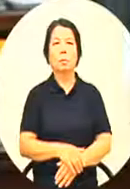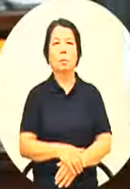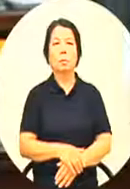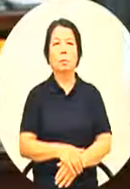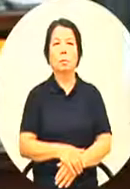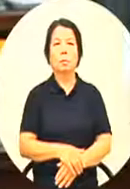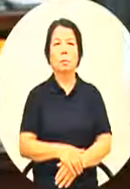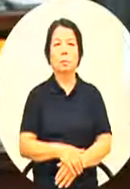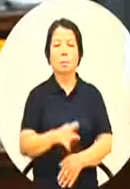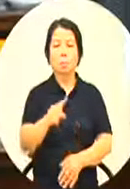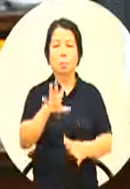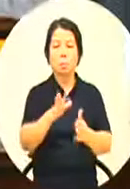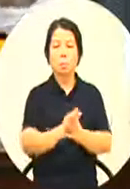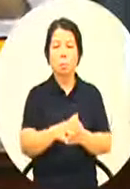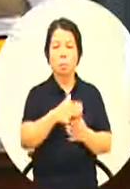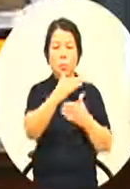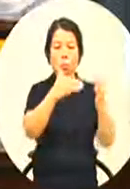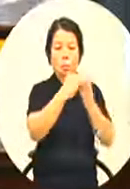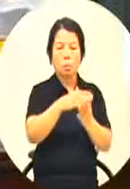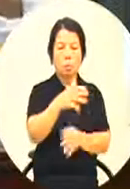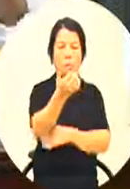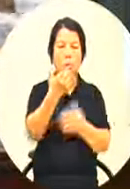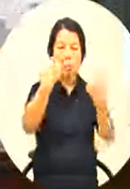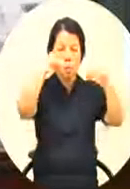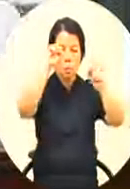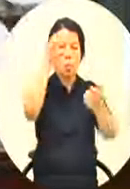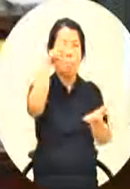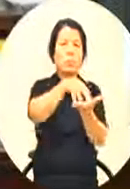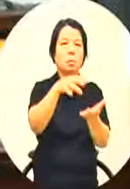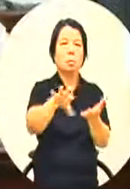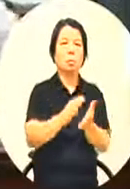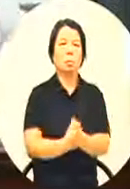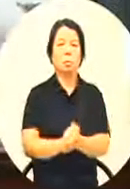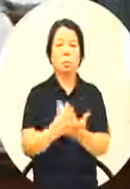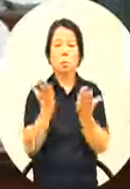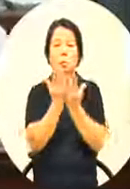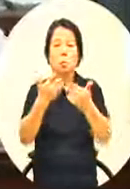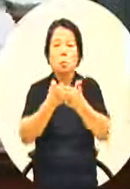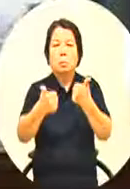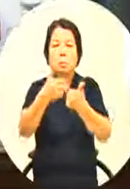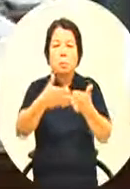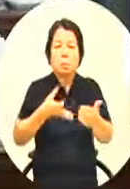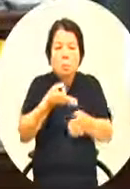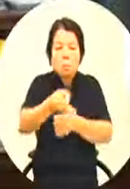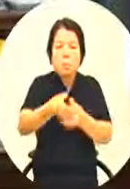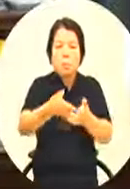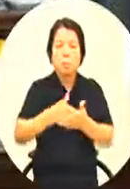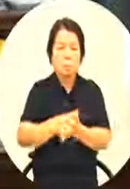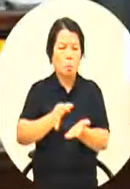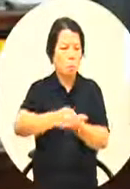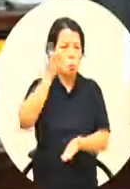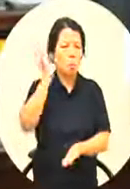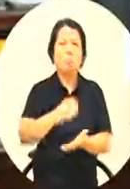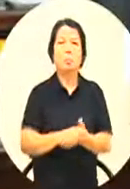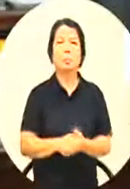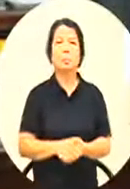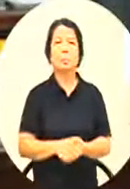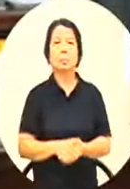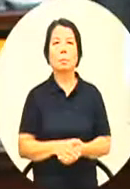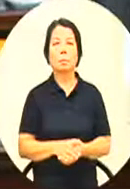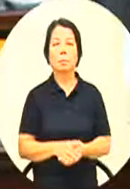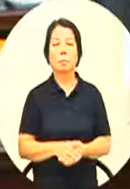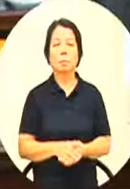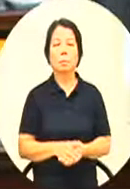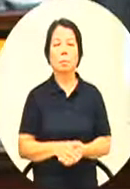不要说有它学校的毕业证书连学分都没有有啦 要缴钱的缴钱也很贵啦那